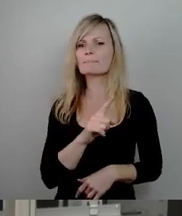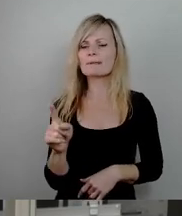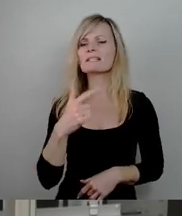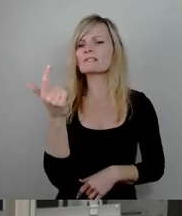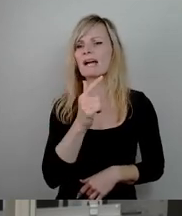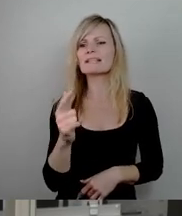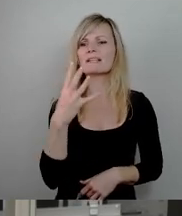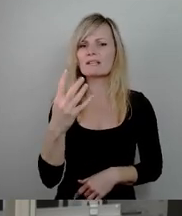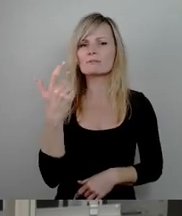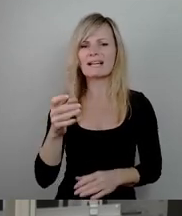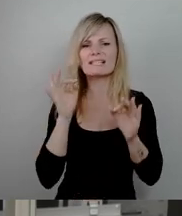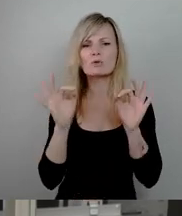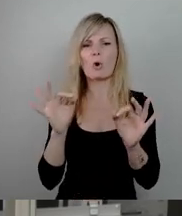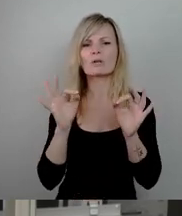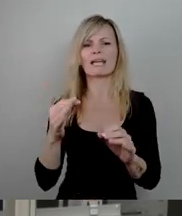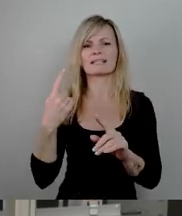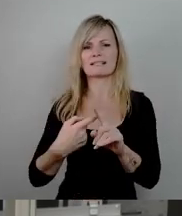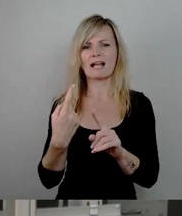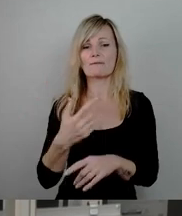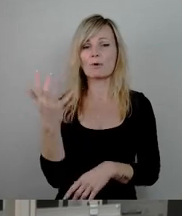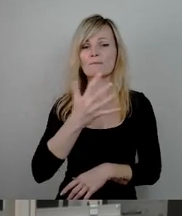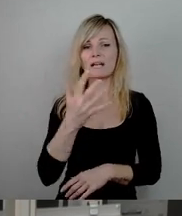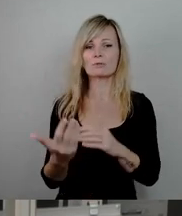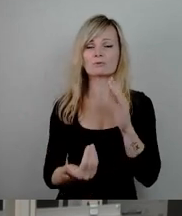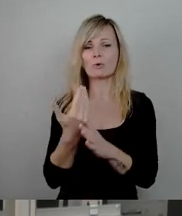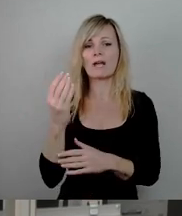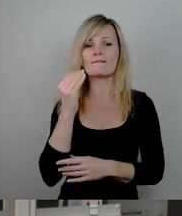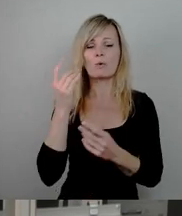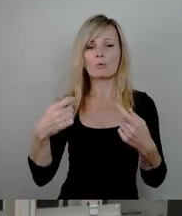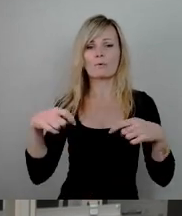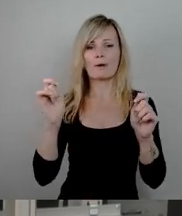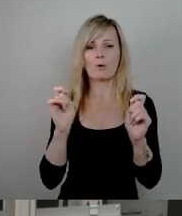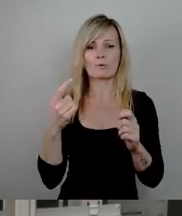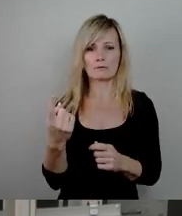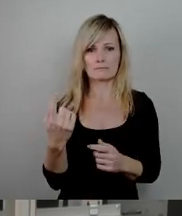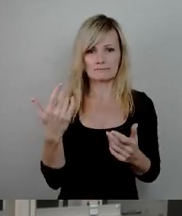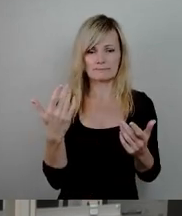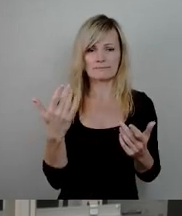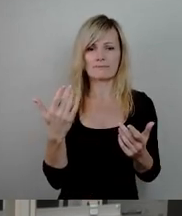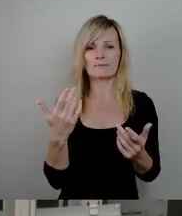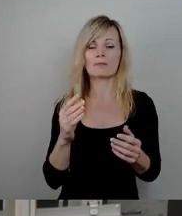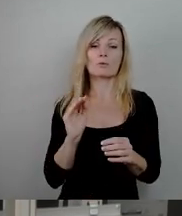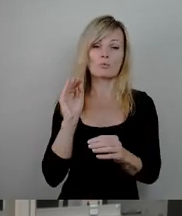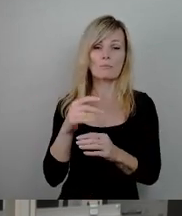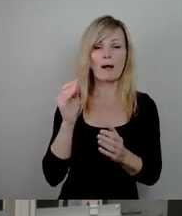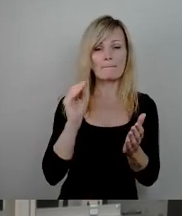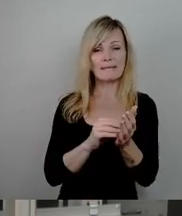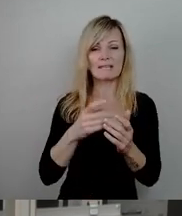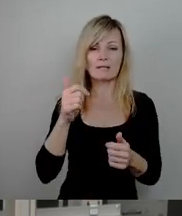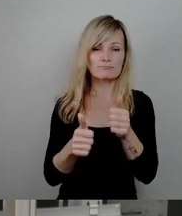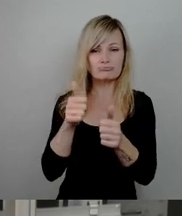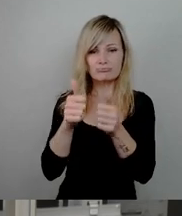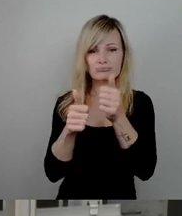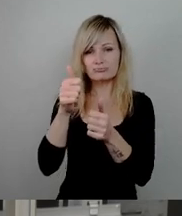Zahlen, 5.000 neue Wohnungen zu bauen. Sie haben sich damals regelrecht nach einem Überbietungswettbewerb für solche Zahlen